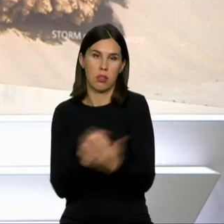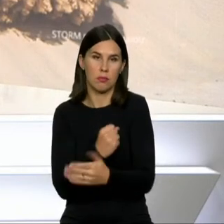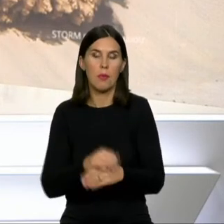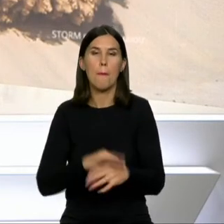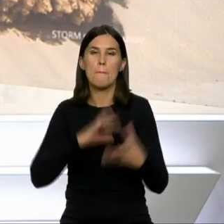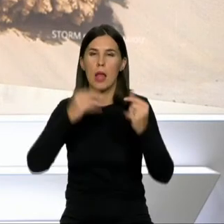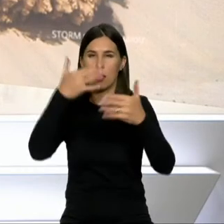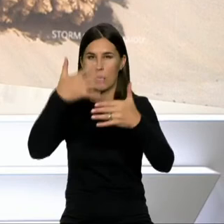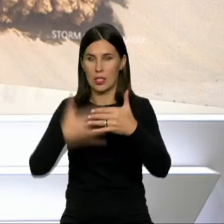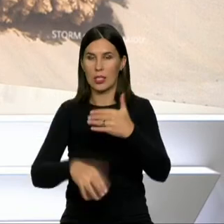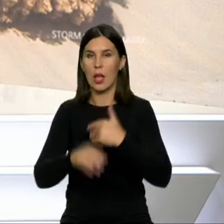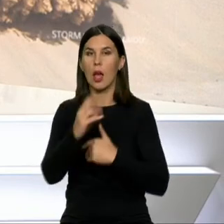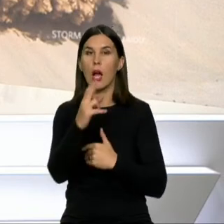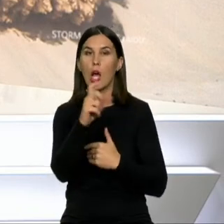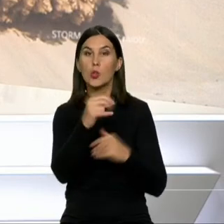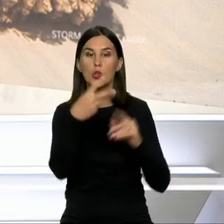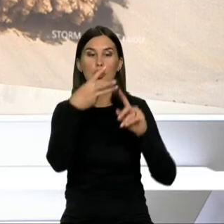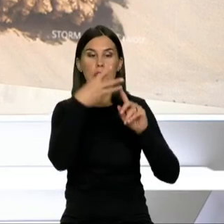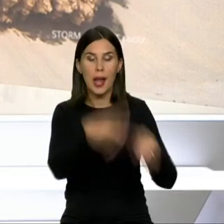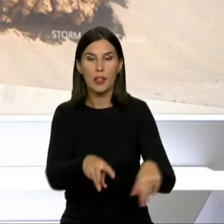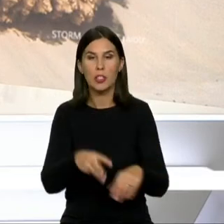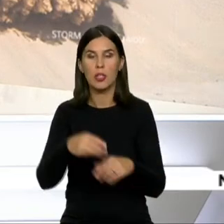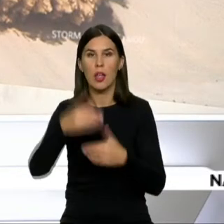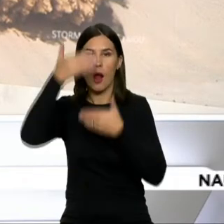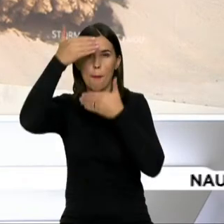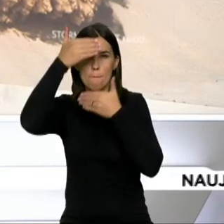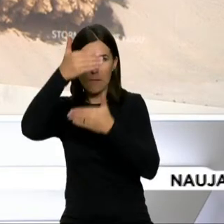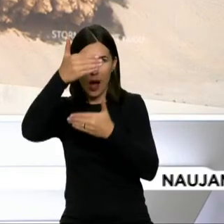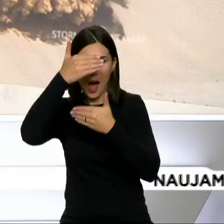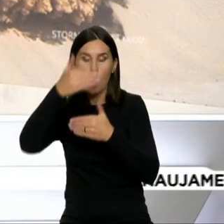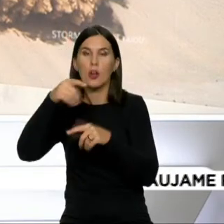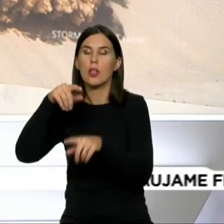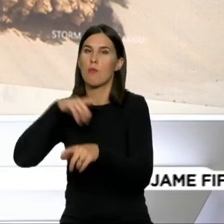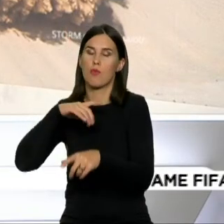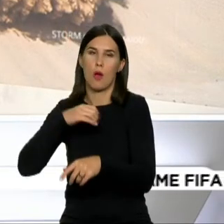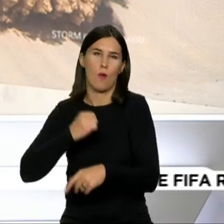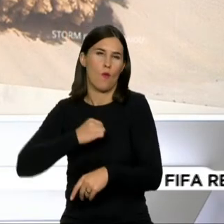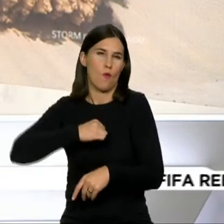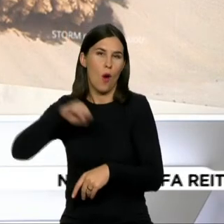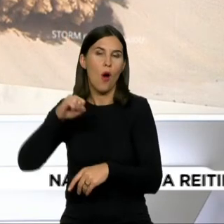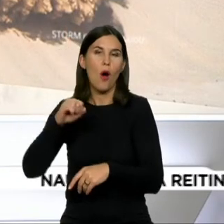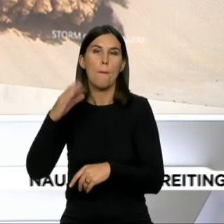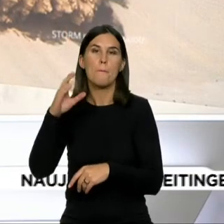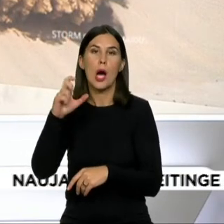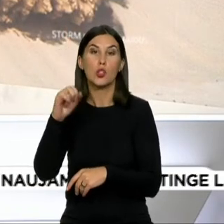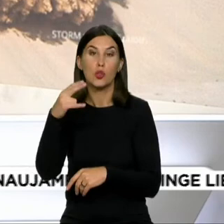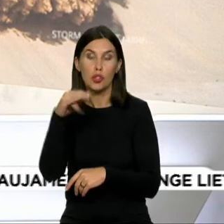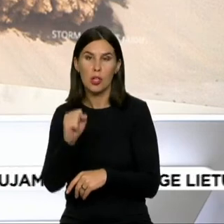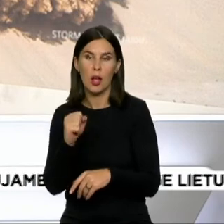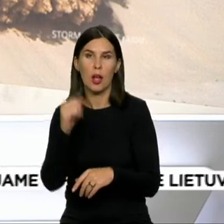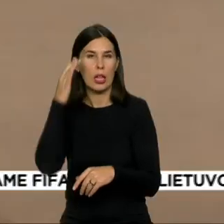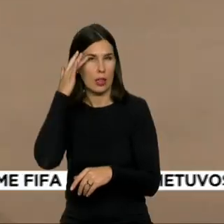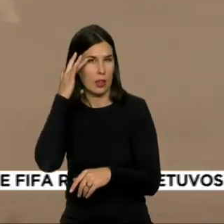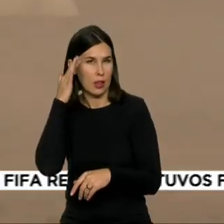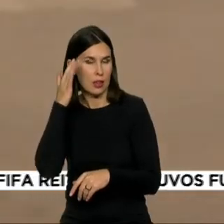įskaitai laisvydas Kansius Trečias. Marokė triumfabės Rokas Baciuška taikosi jį pasaulio čempionų titulą.